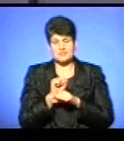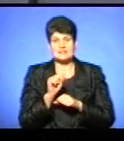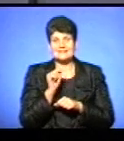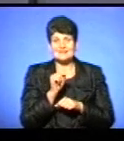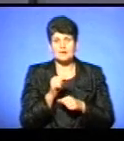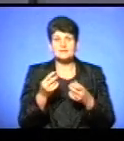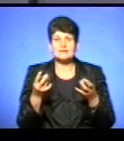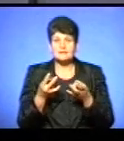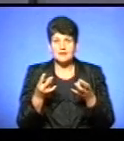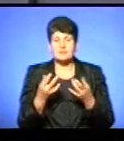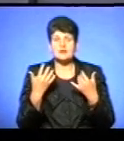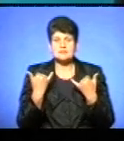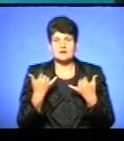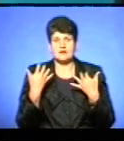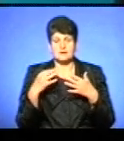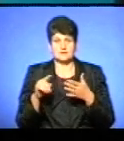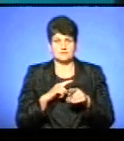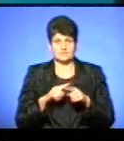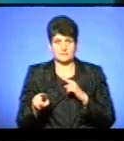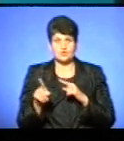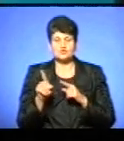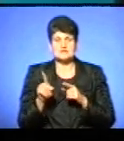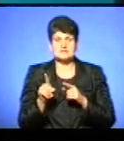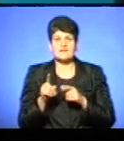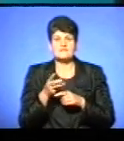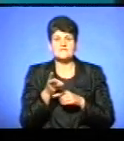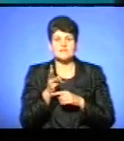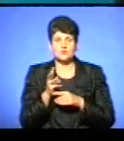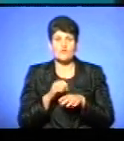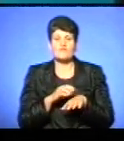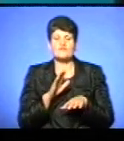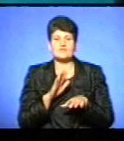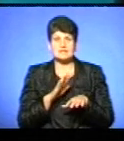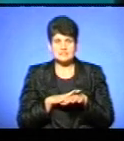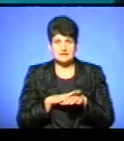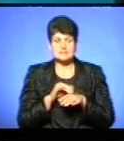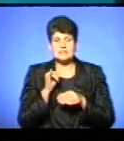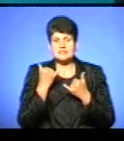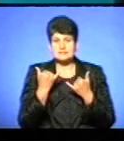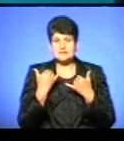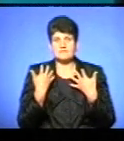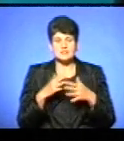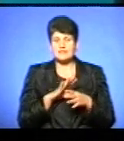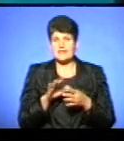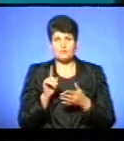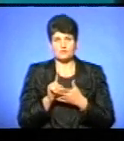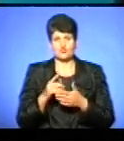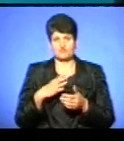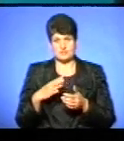потрібно вже і негайно. Що з відеофіксацією? Тому що зараз так не обов'язково дочекатися